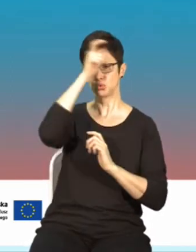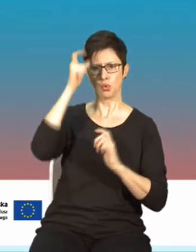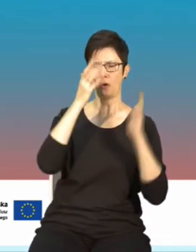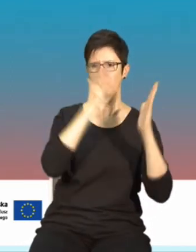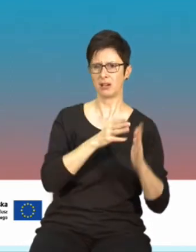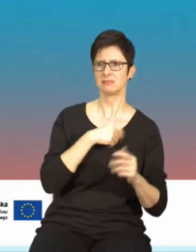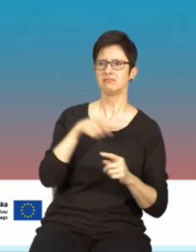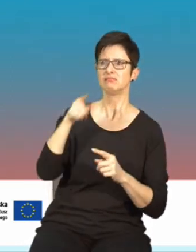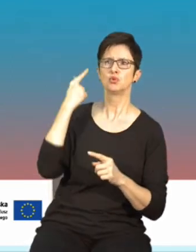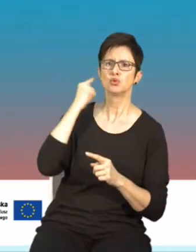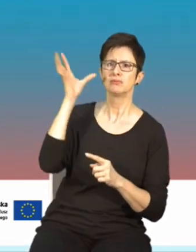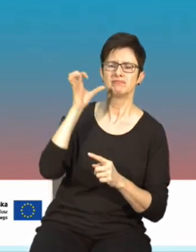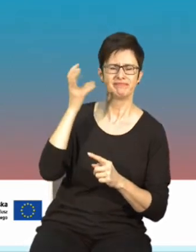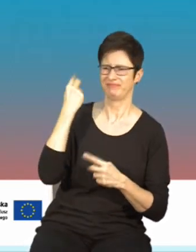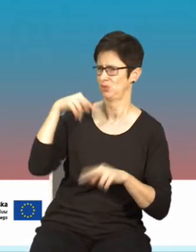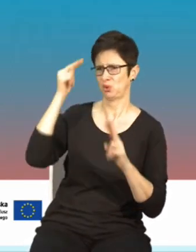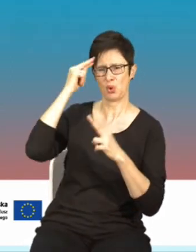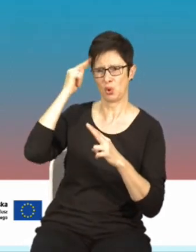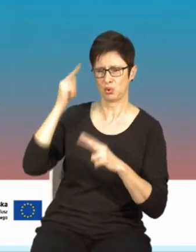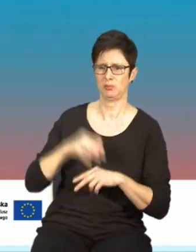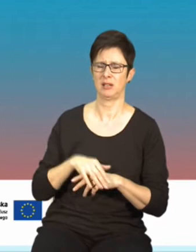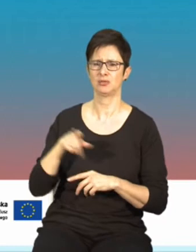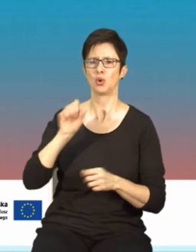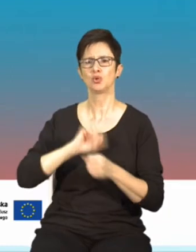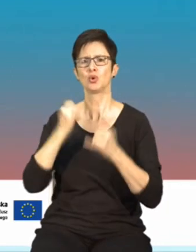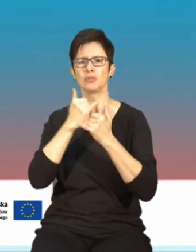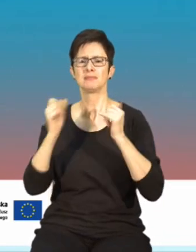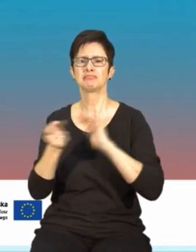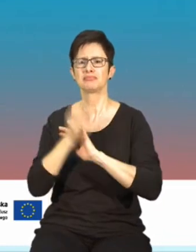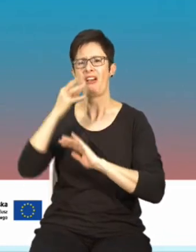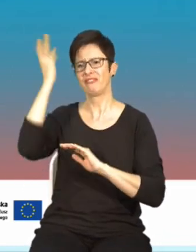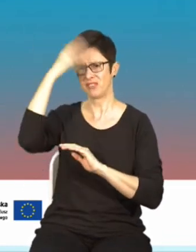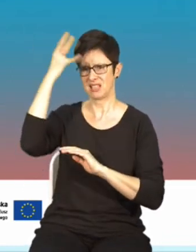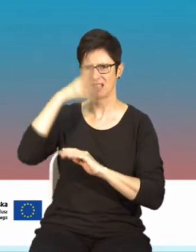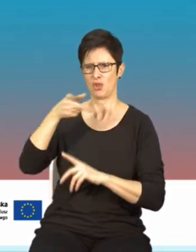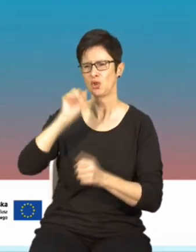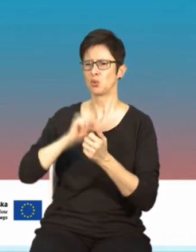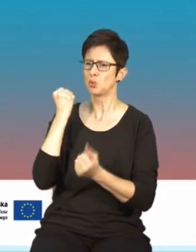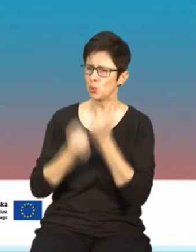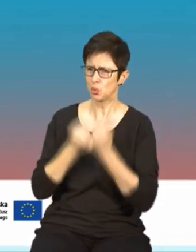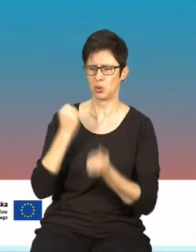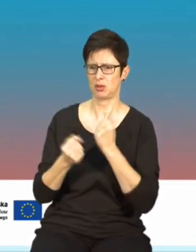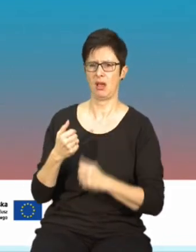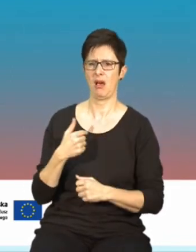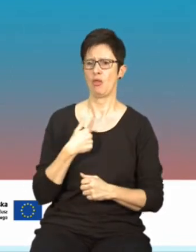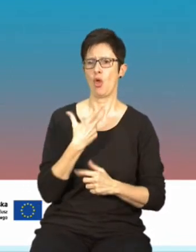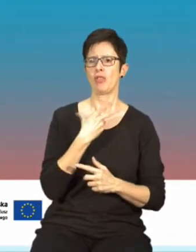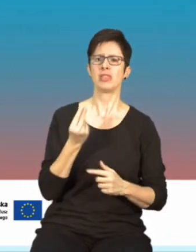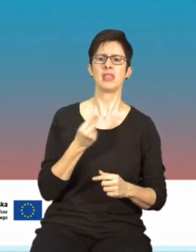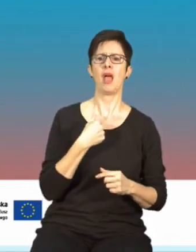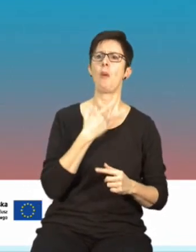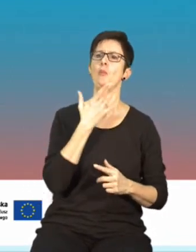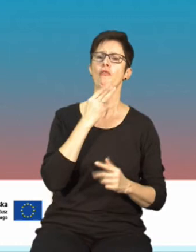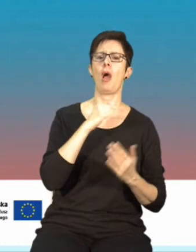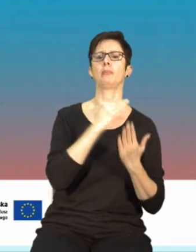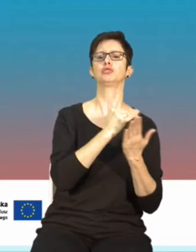rozmawiamy tutaj jednak o zjawiskach fizycznych. To nie są dla wszystkich proste sprawy. Nie rozmawiamy o słodzeniu herbaty czy o przepisie na